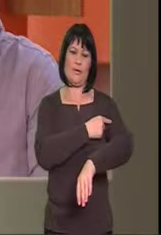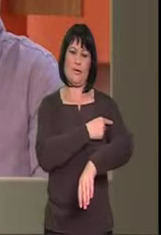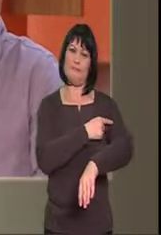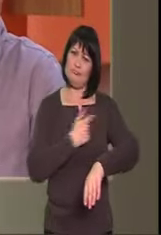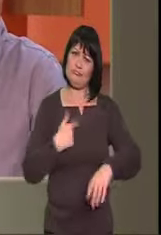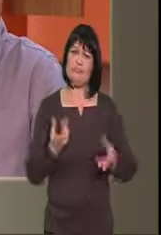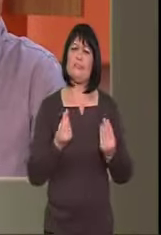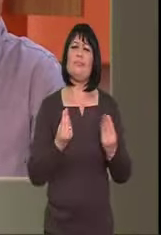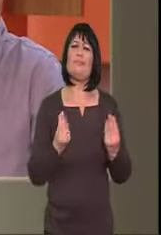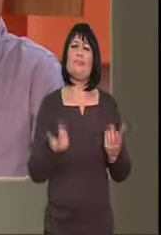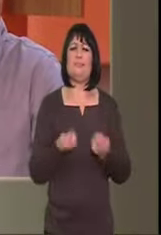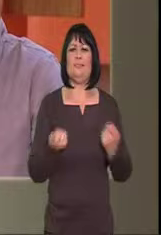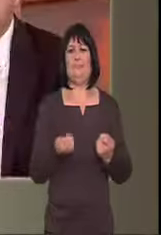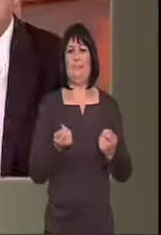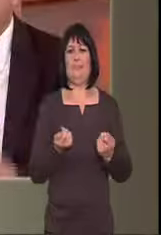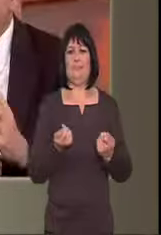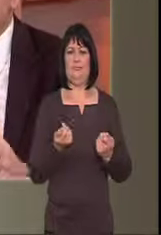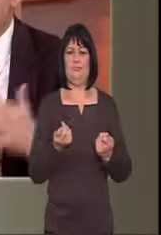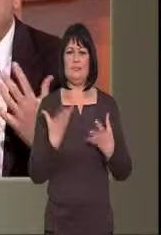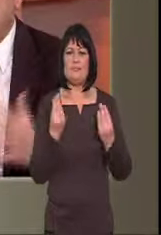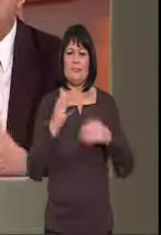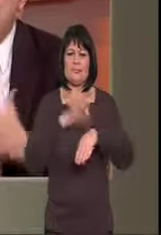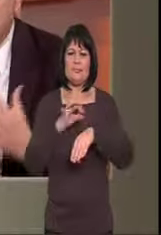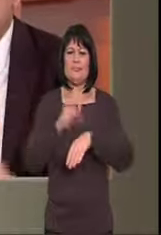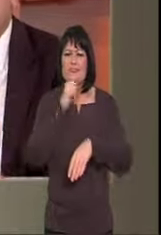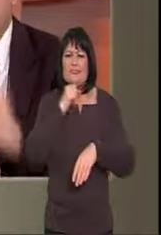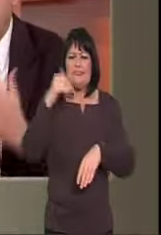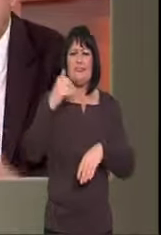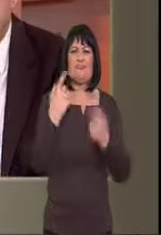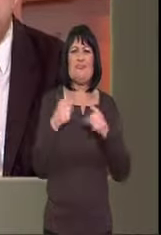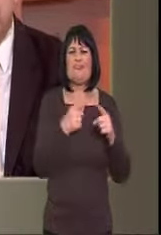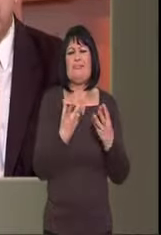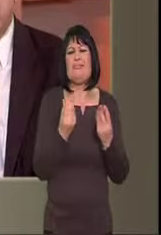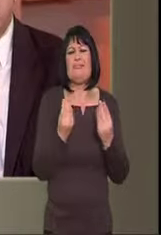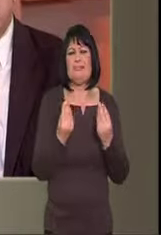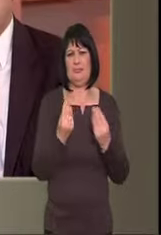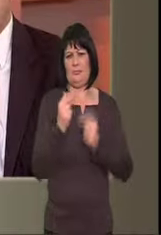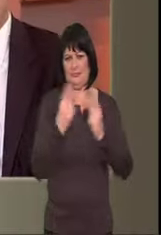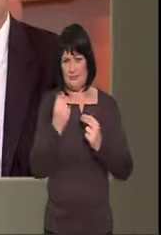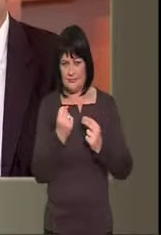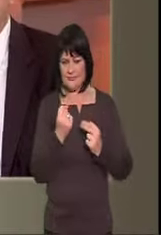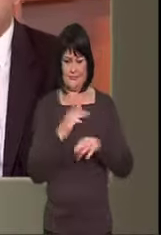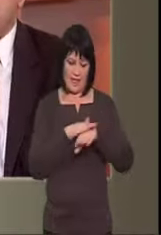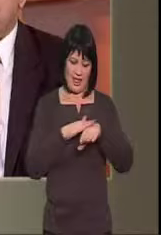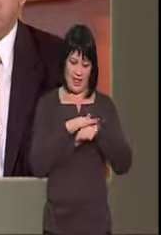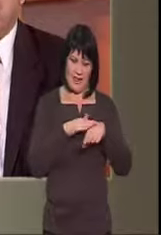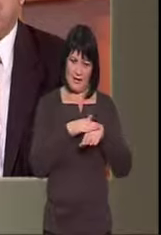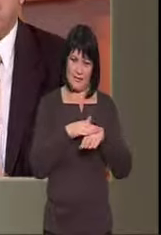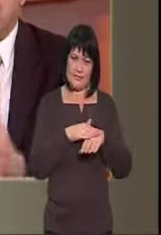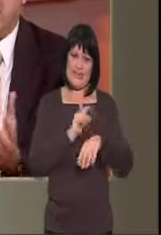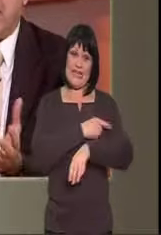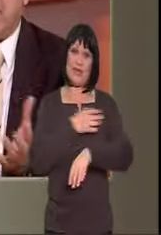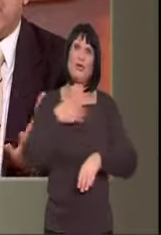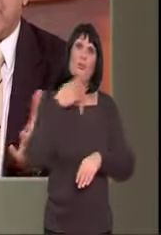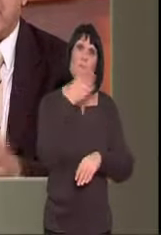Συναντάμε πάρα πολλοί συχνά ασθενείς, ιδίως ηλικιωμένους, με διάφορα προβλήματα. Ο γιατρός ο οποίος θα πάει